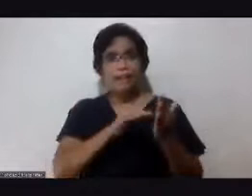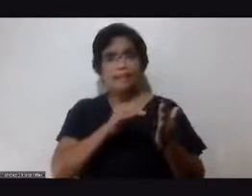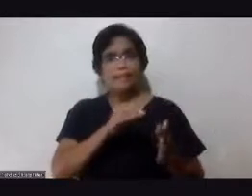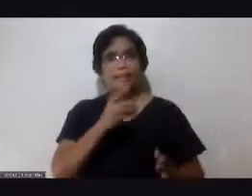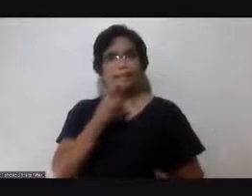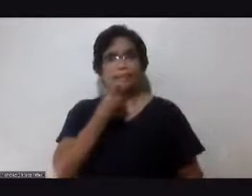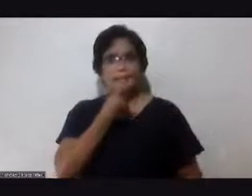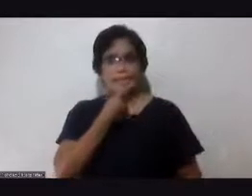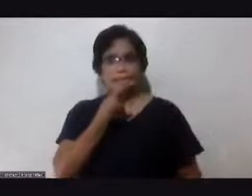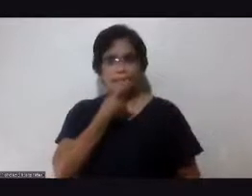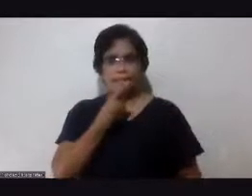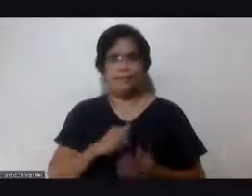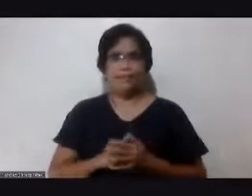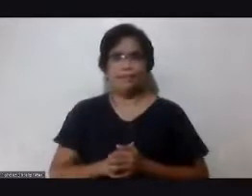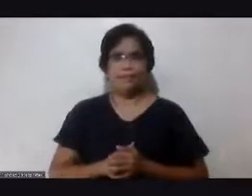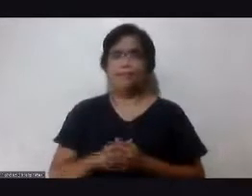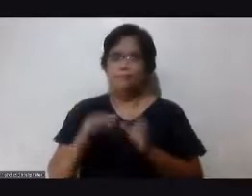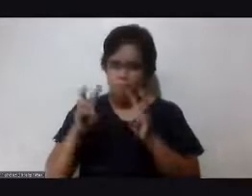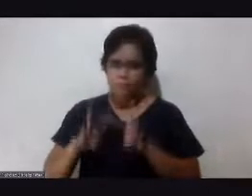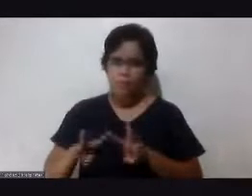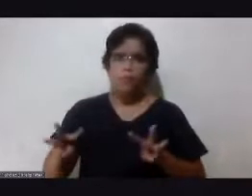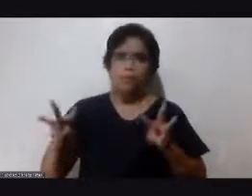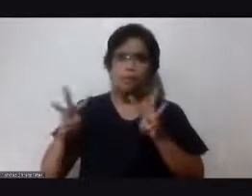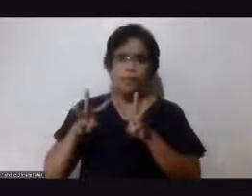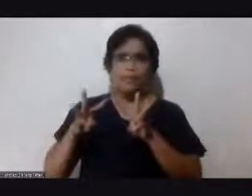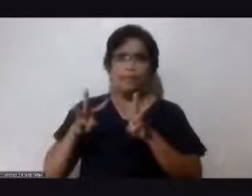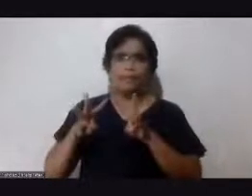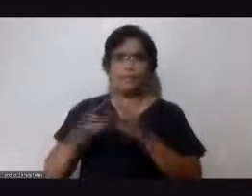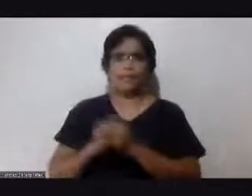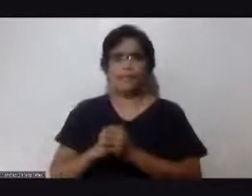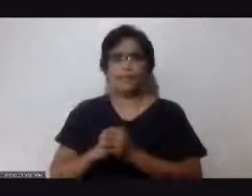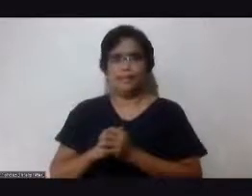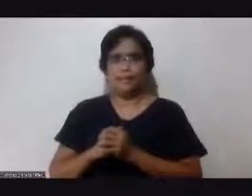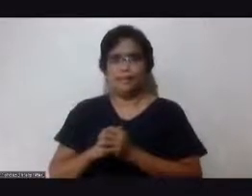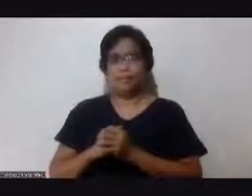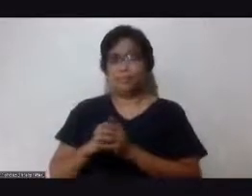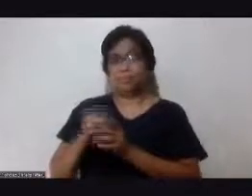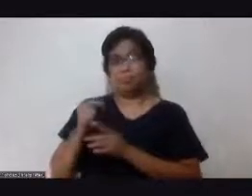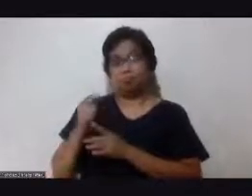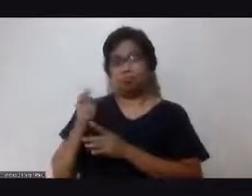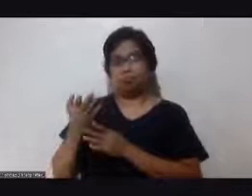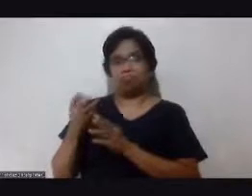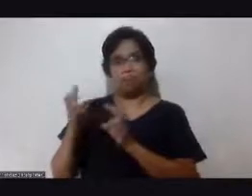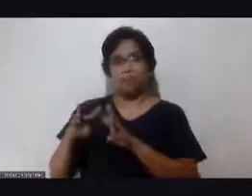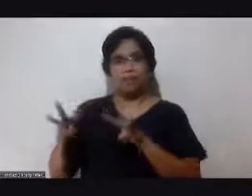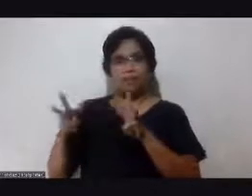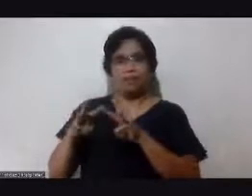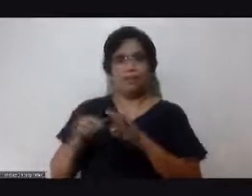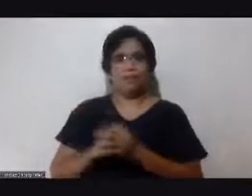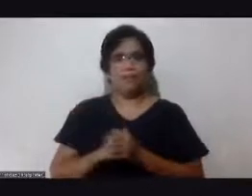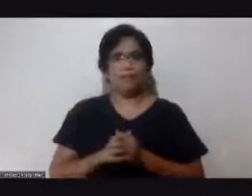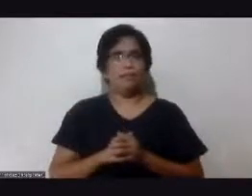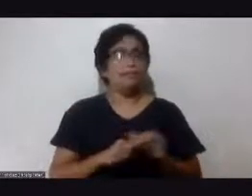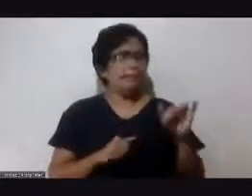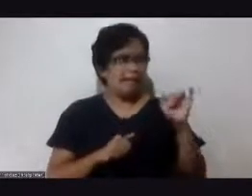okay? Is it worth it? Is it worth it? Sa tingin ko it's worth it Yes I agree with that Amen ako dyan